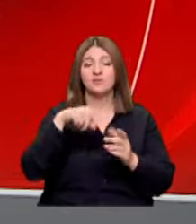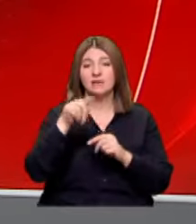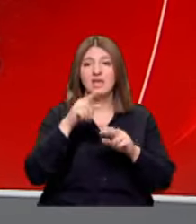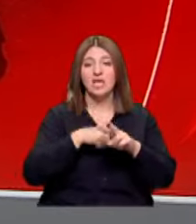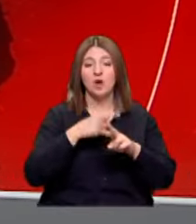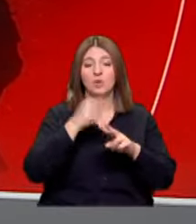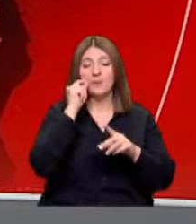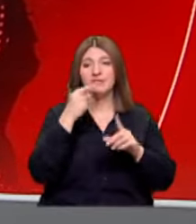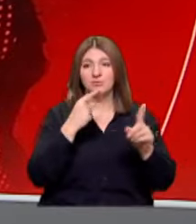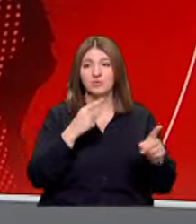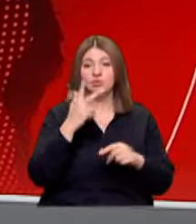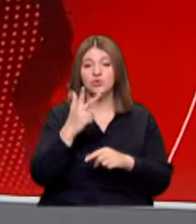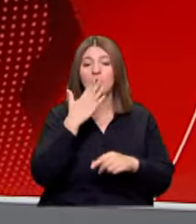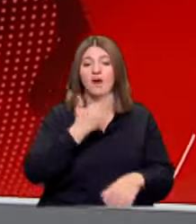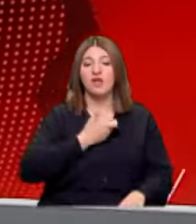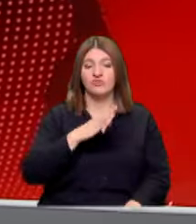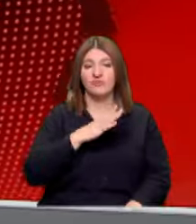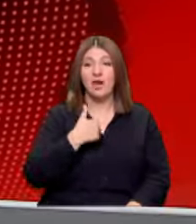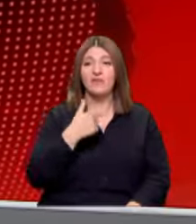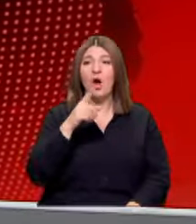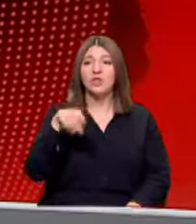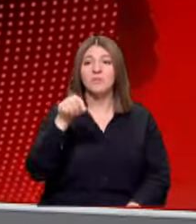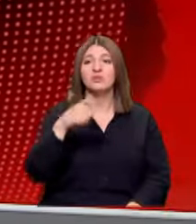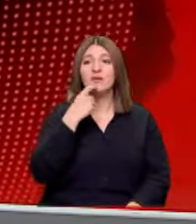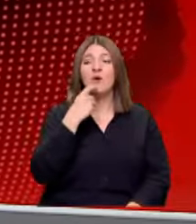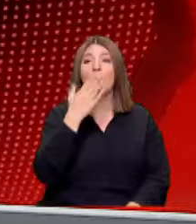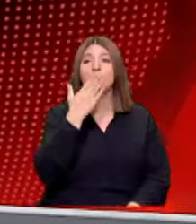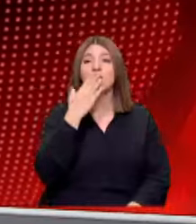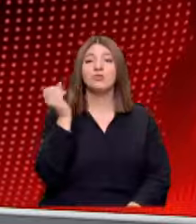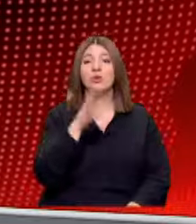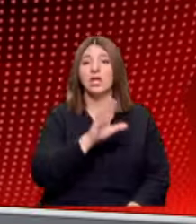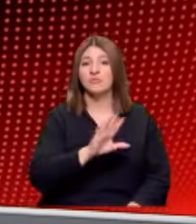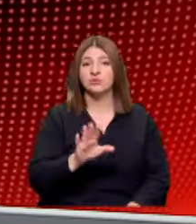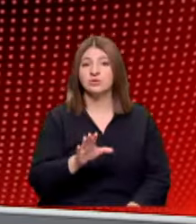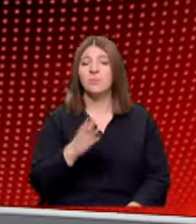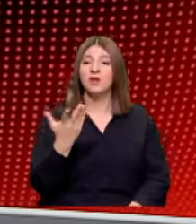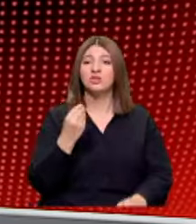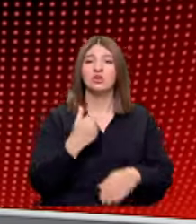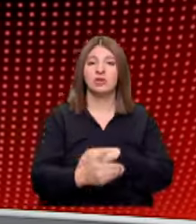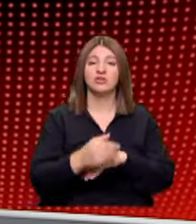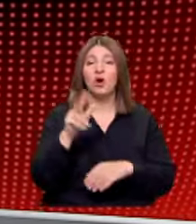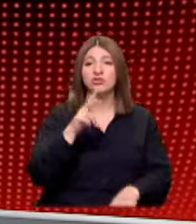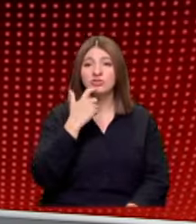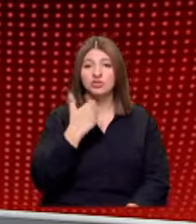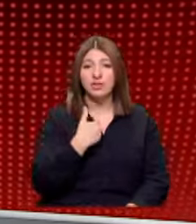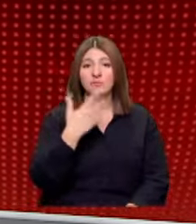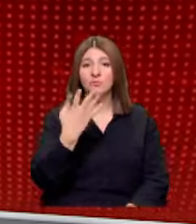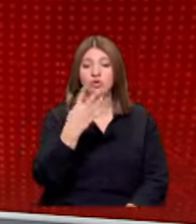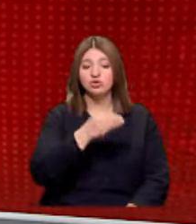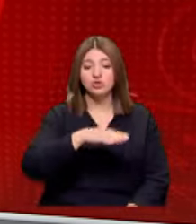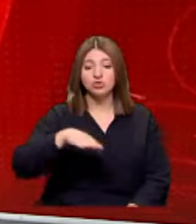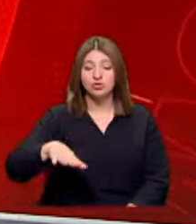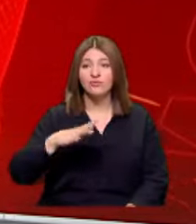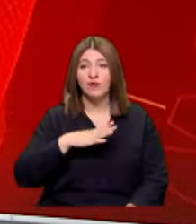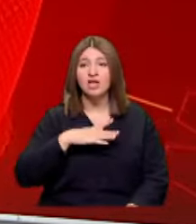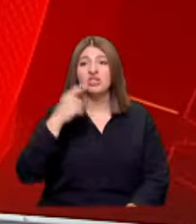Yakup Bey demiş 3 öğrencim var ve onları bu sene okulağa gönderemeyeceğim Artık çok geç 30 yaşındayım 4 çocuğum